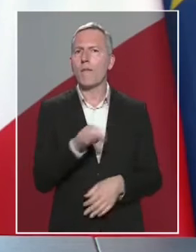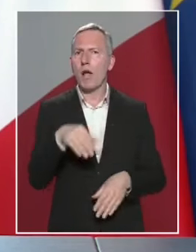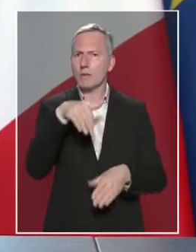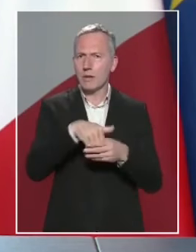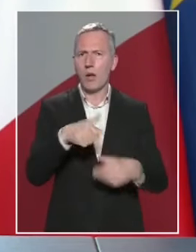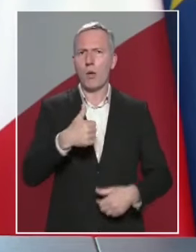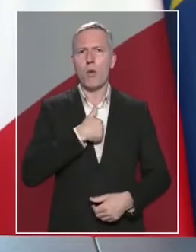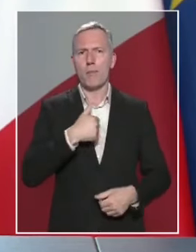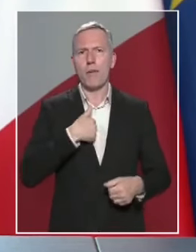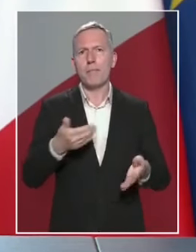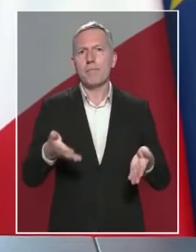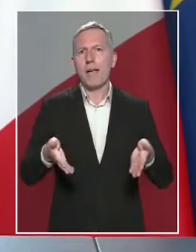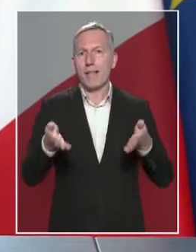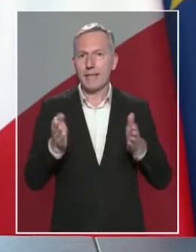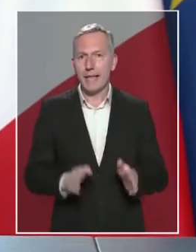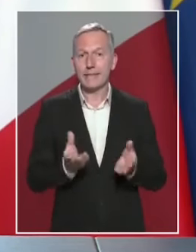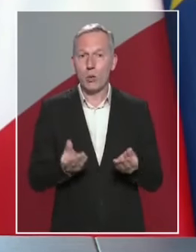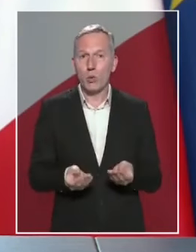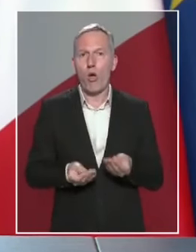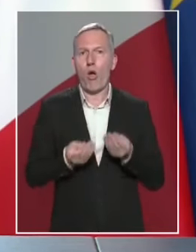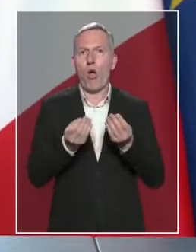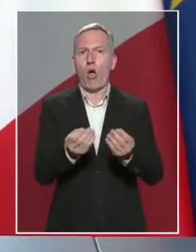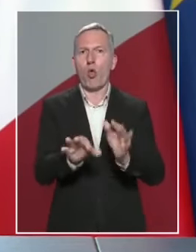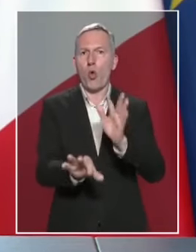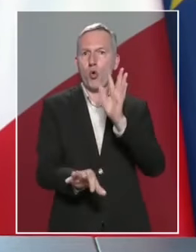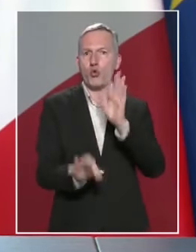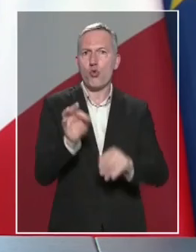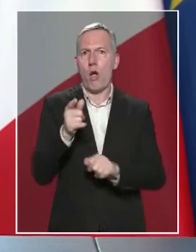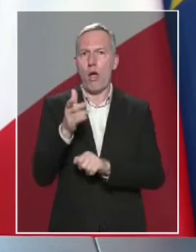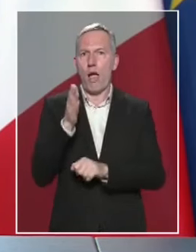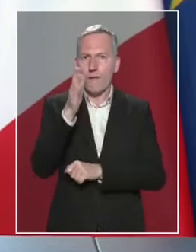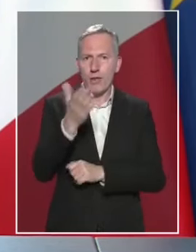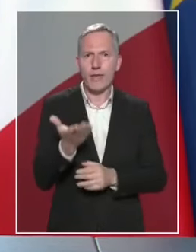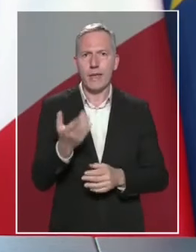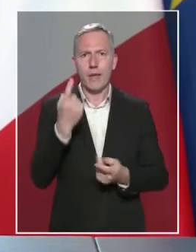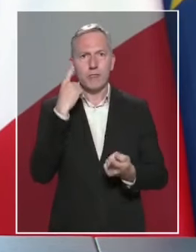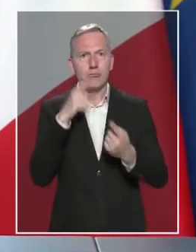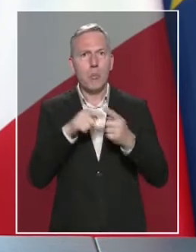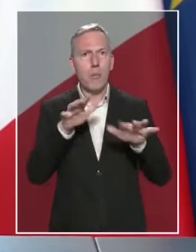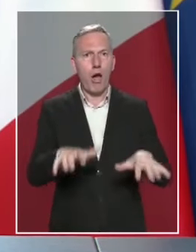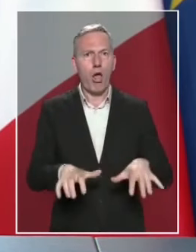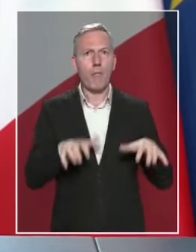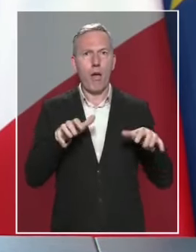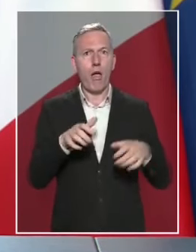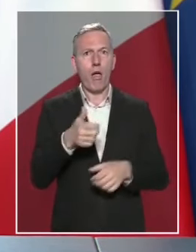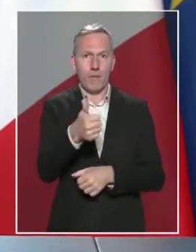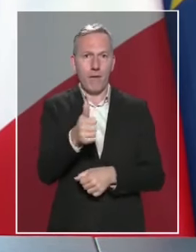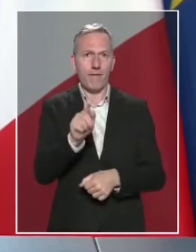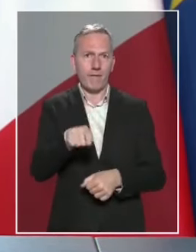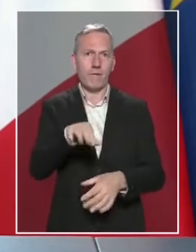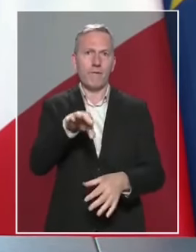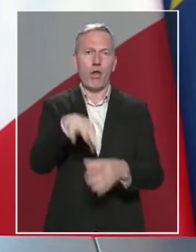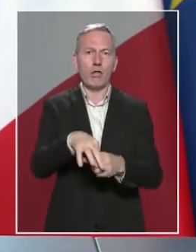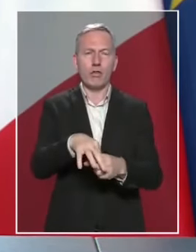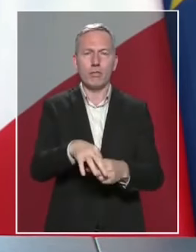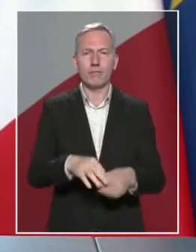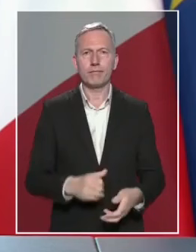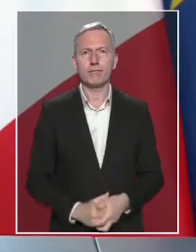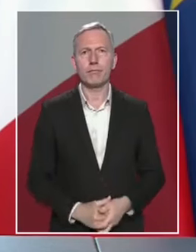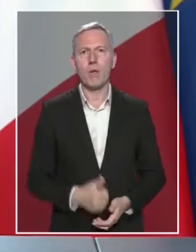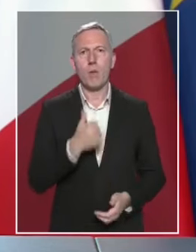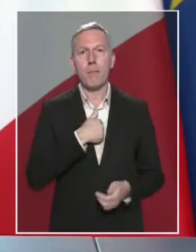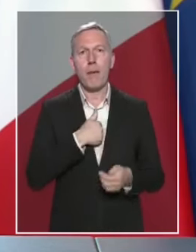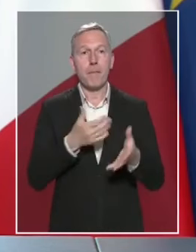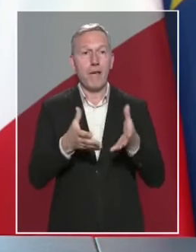j'ai décidé de vous redonner le choix de notre avenir parlementaire par le vote. Je